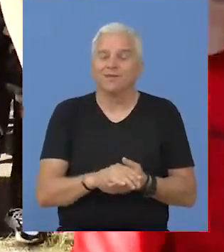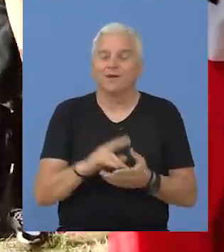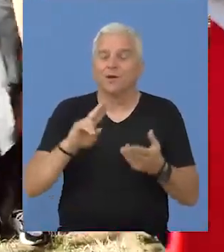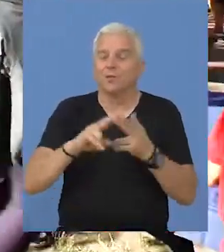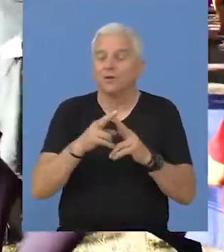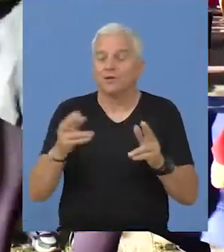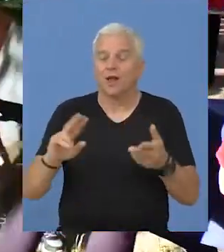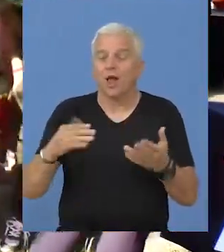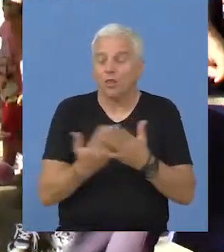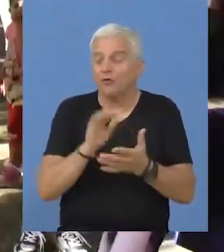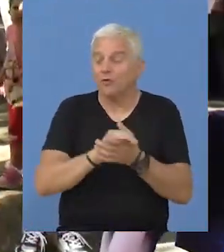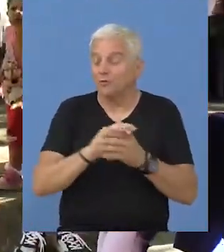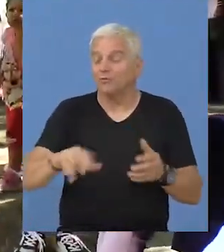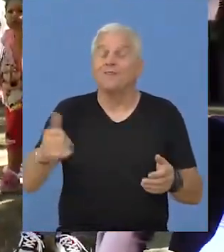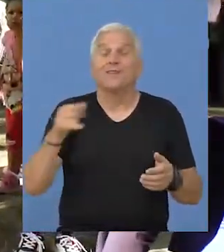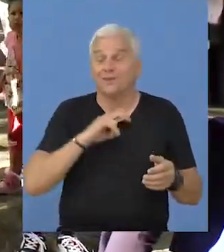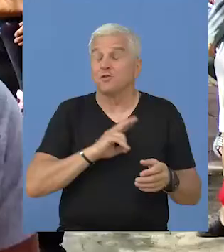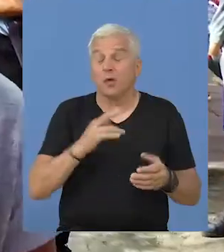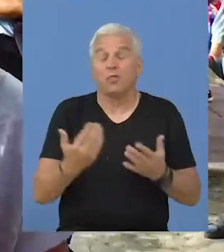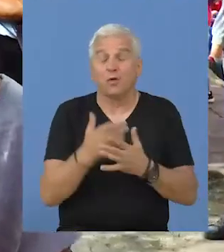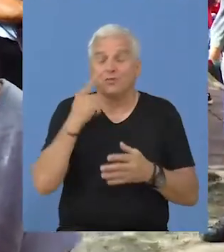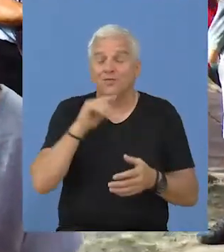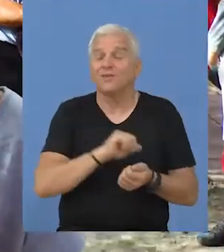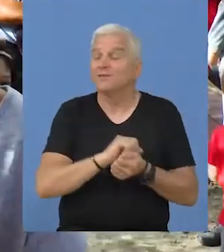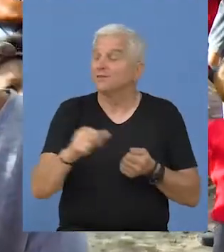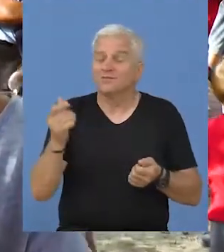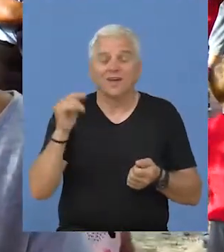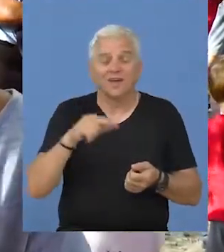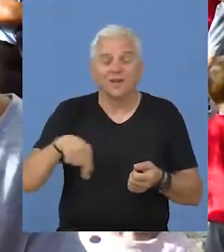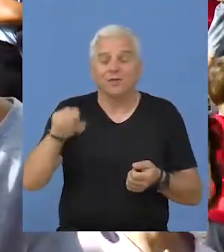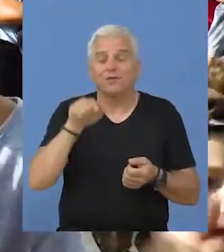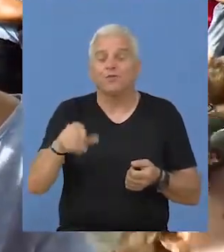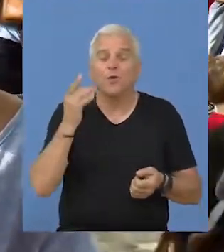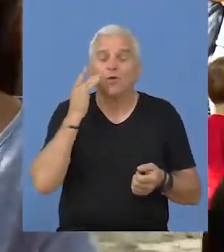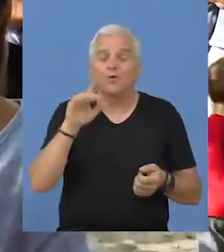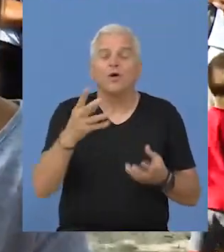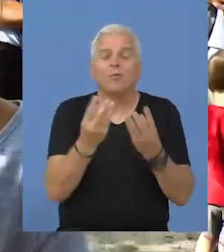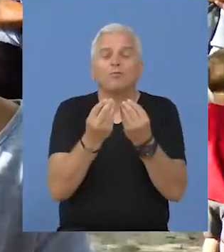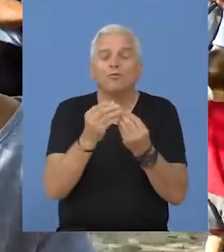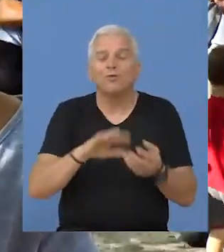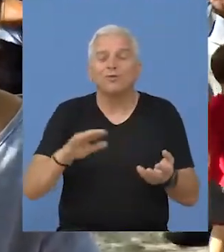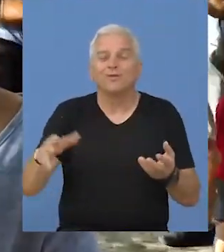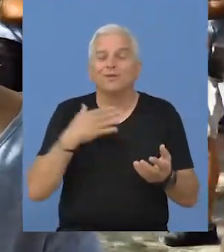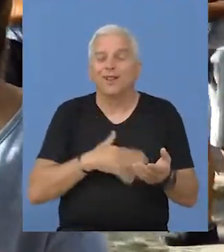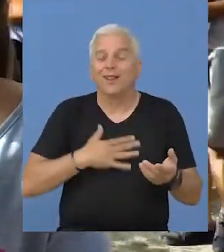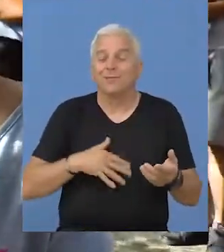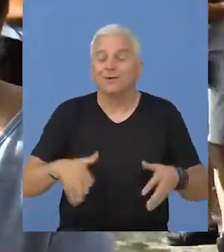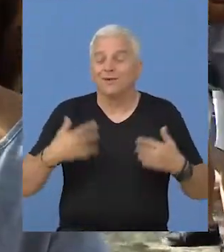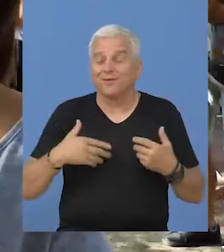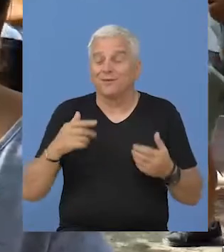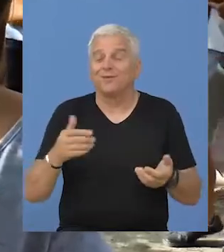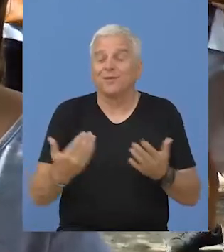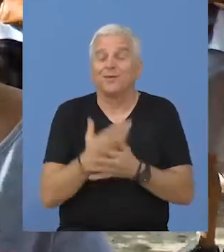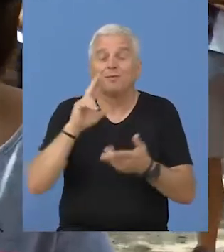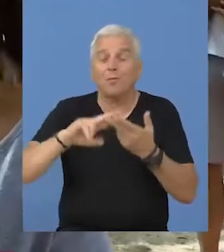Jesi upozna neke nove drugare ovde? Uhum. Pa me nije sve ovde, super, puno dece, sve